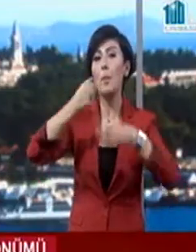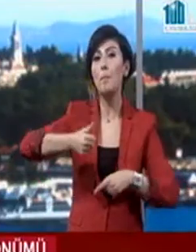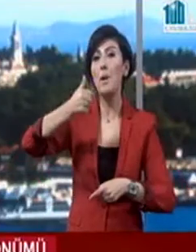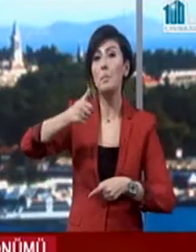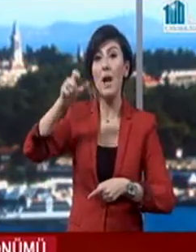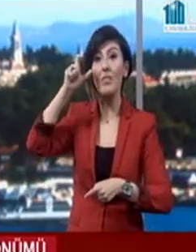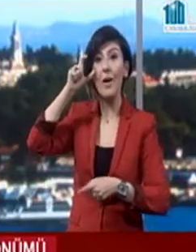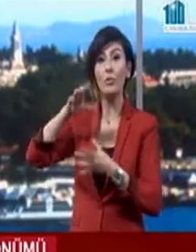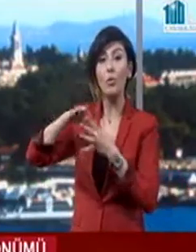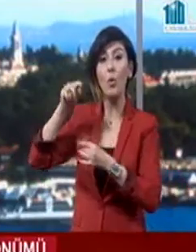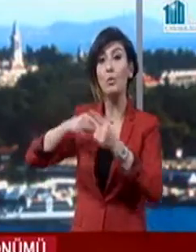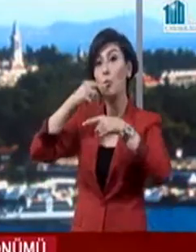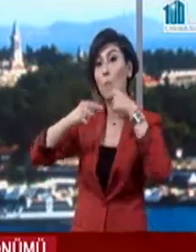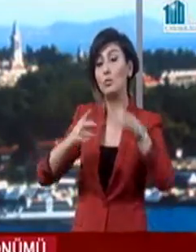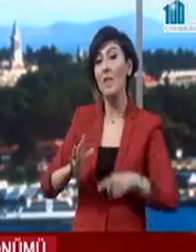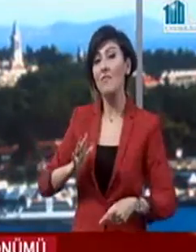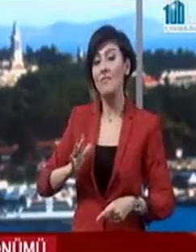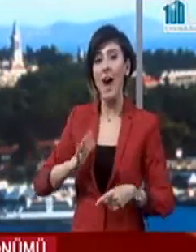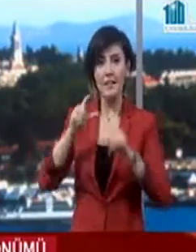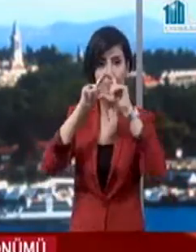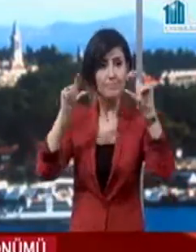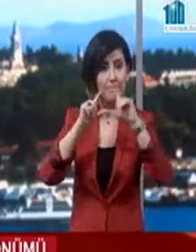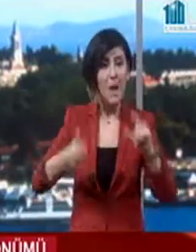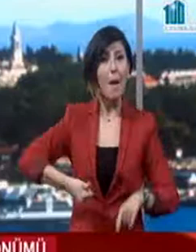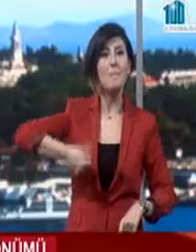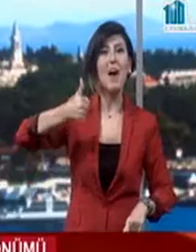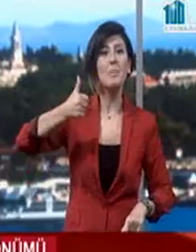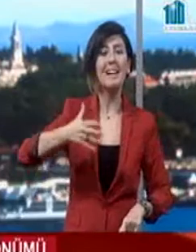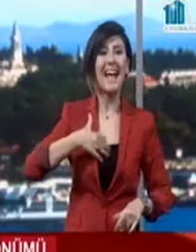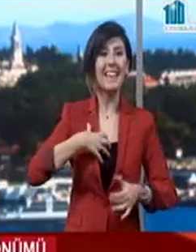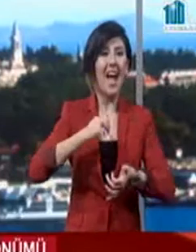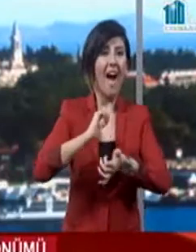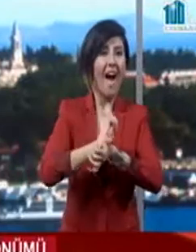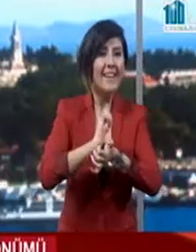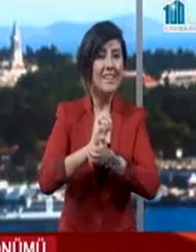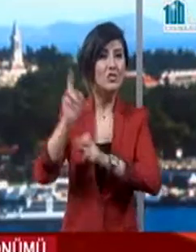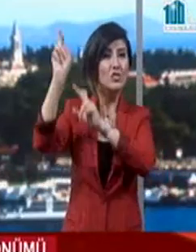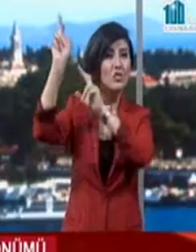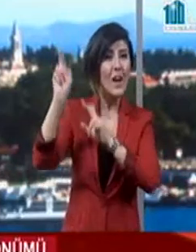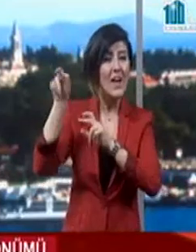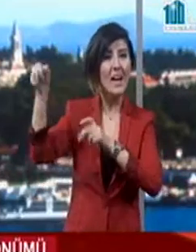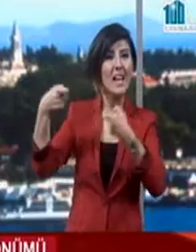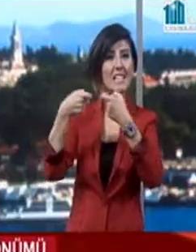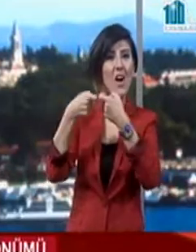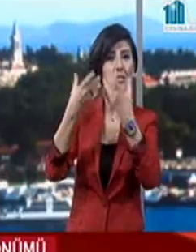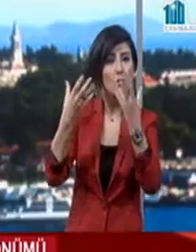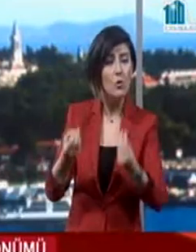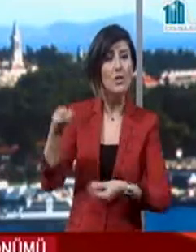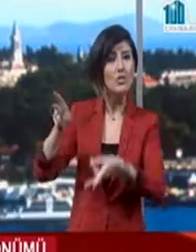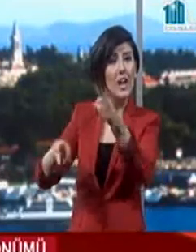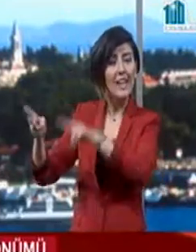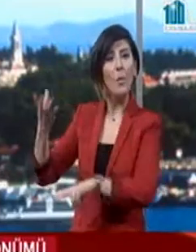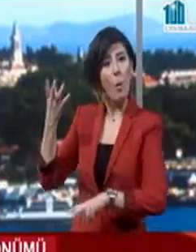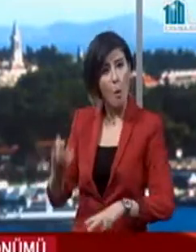Ahmet Davutoğlu'nun konuşmalarından satır başlarına aktaralım. Başbakan kendi ailesinden de Çanakkale'de savaşan şehit olan kişiler